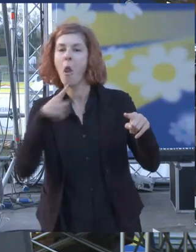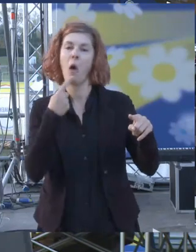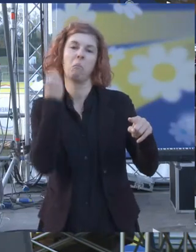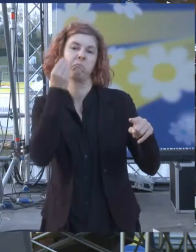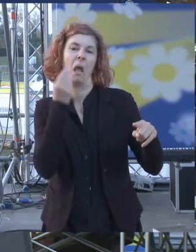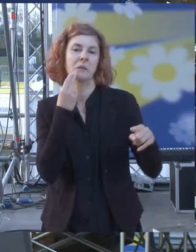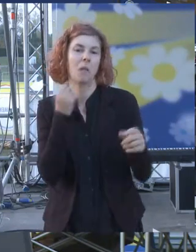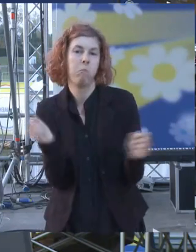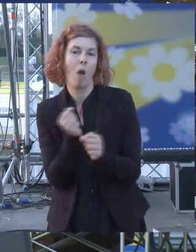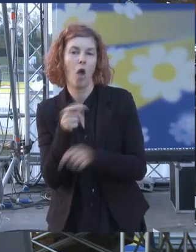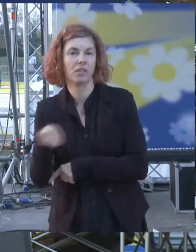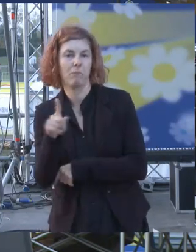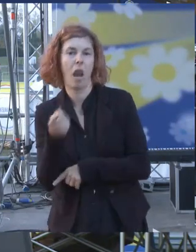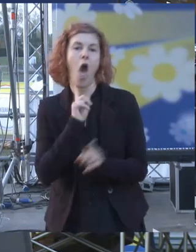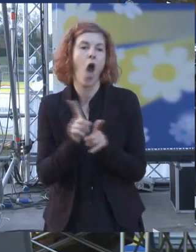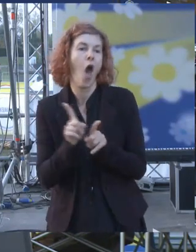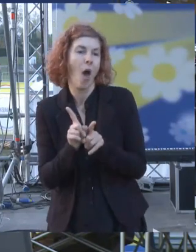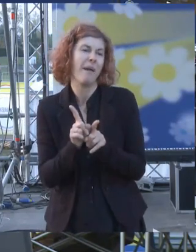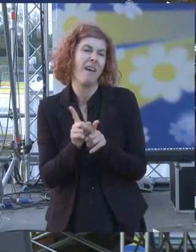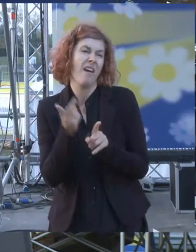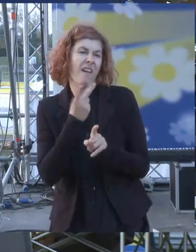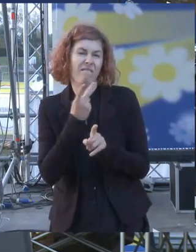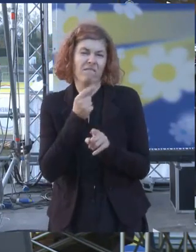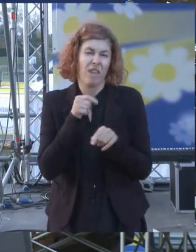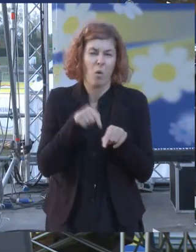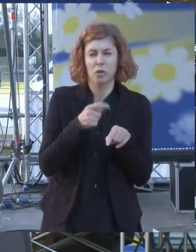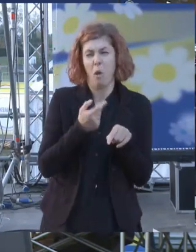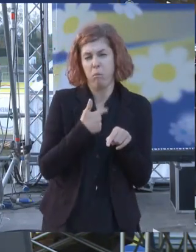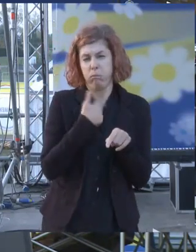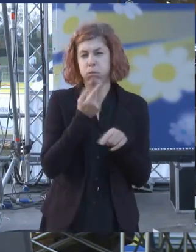po' è un po' brutto da dire per chi vuole privatizzare è tutto